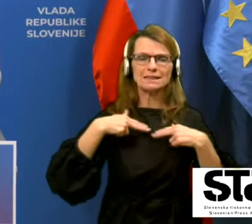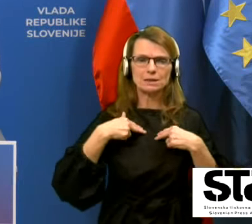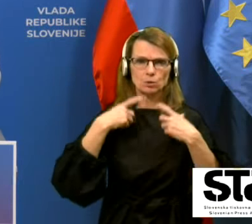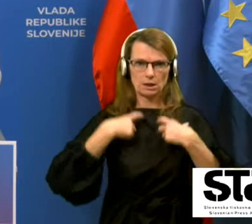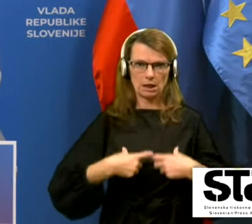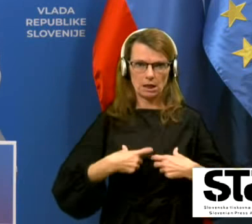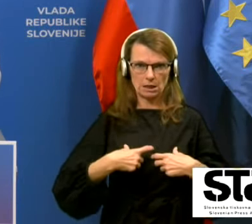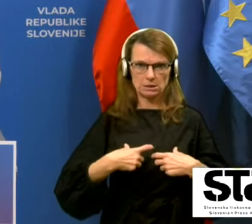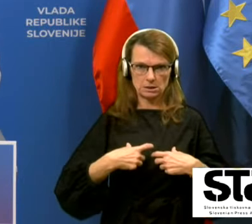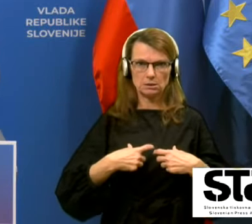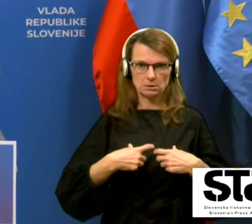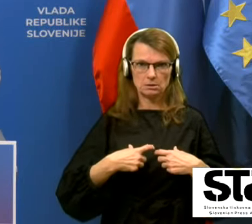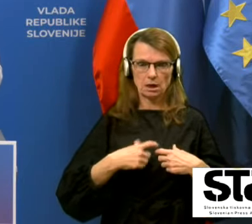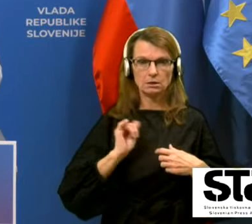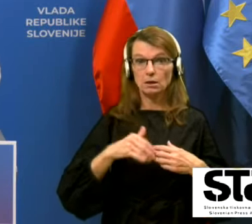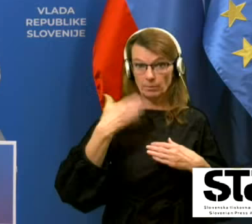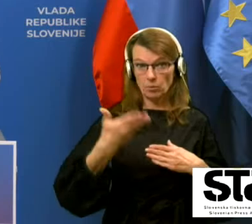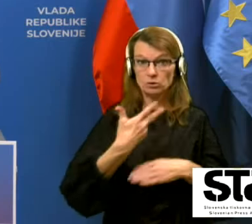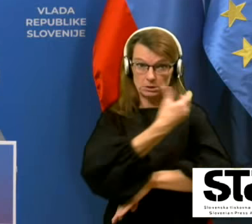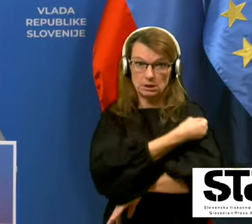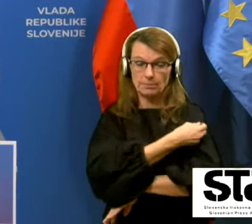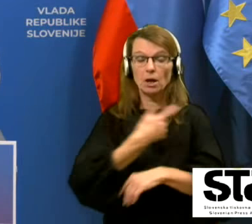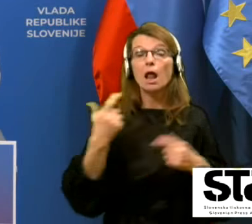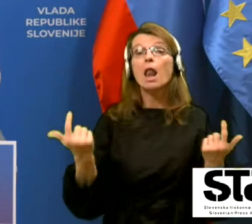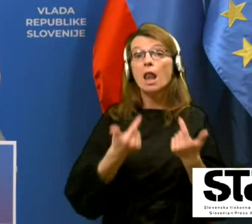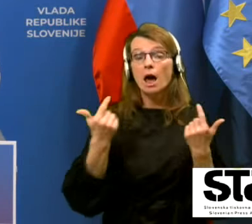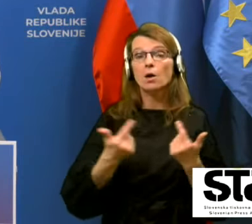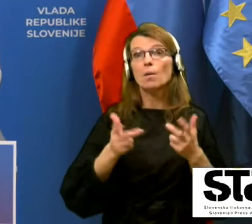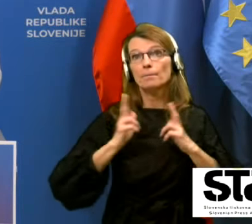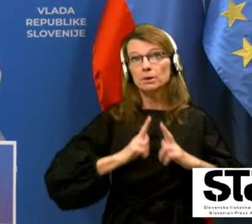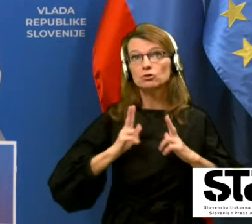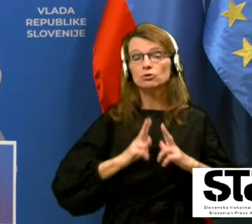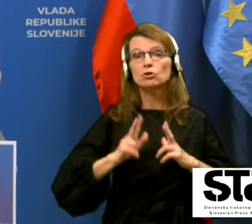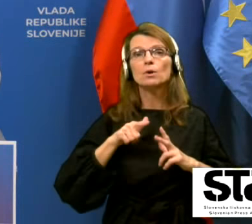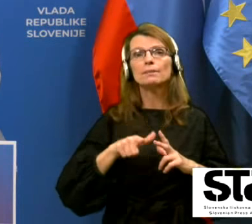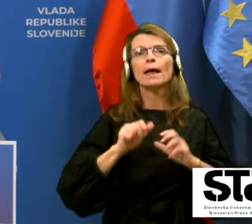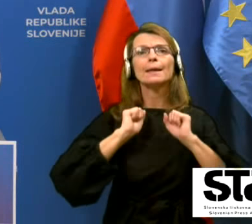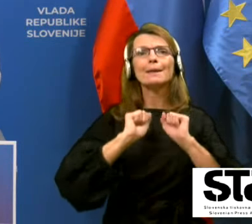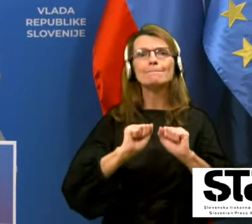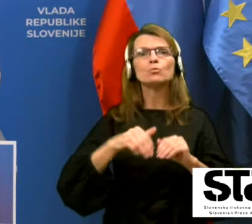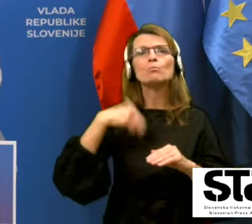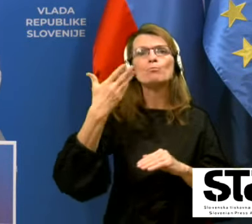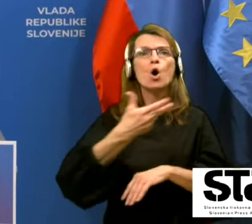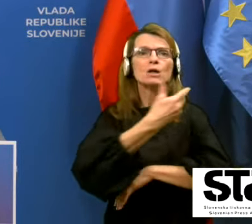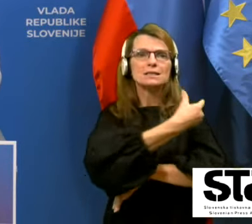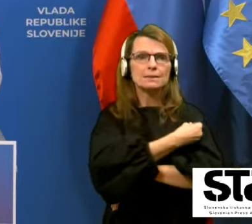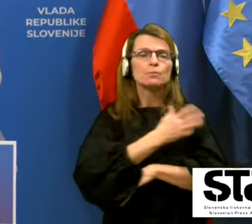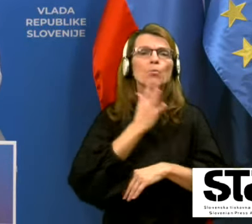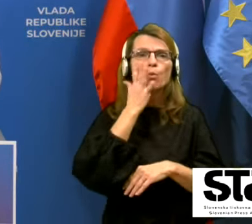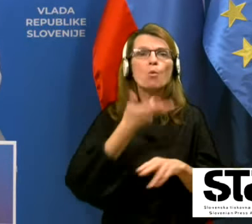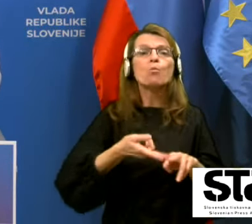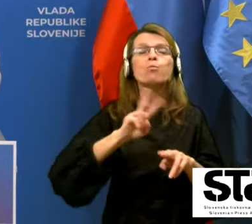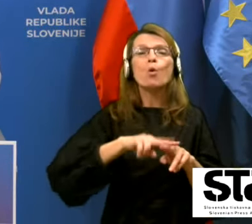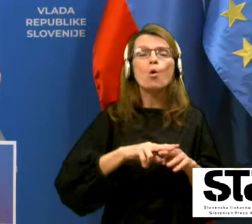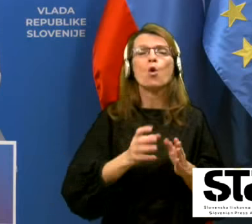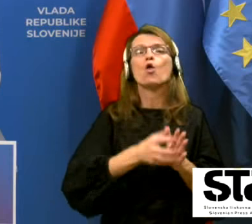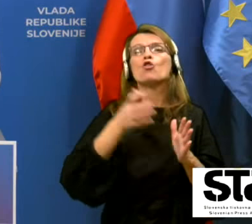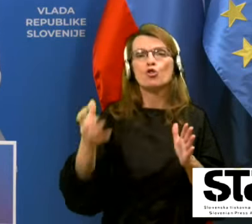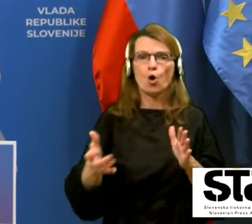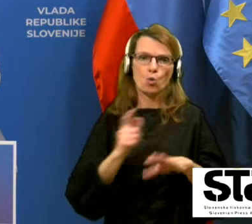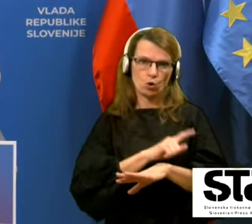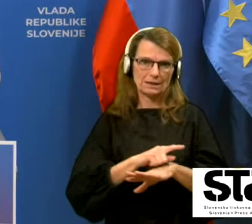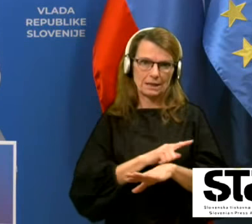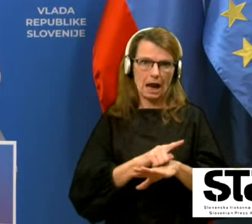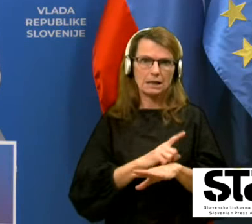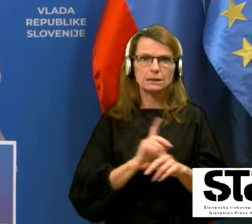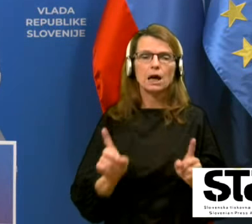cepljenju. Tako da lahko pričakujemo, da bo ta imunost po cepljenju kar bolj dolgotrajna skoraj kot tista